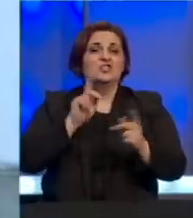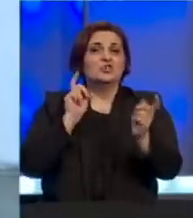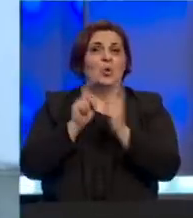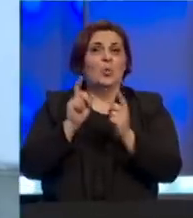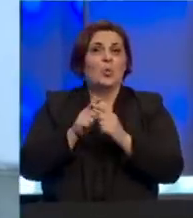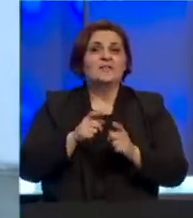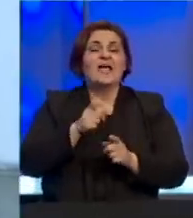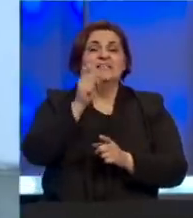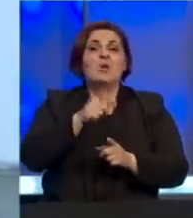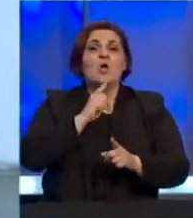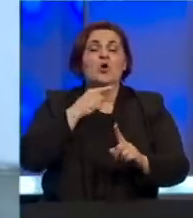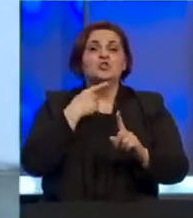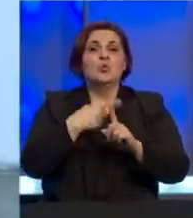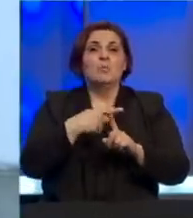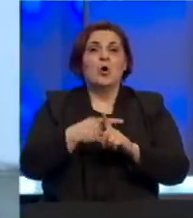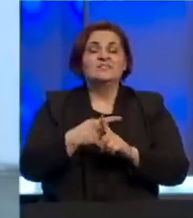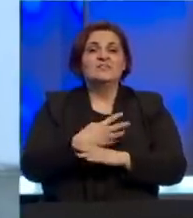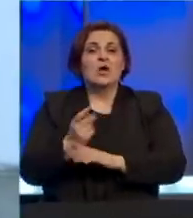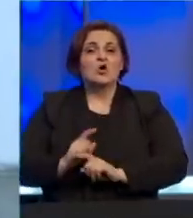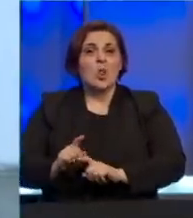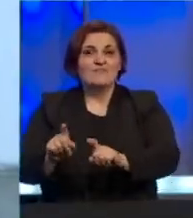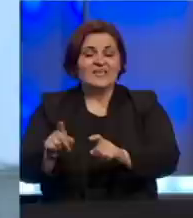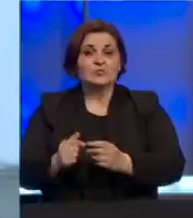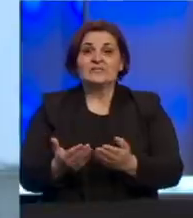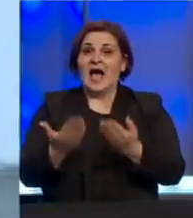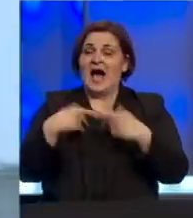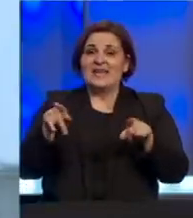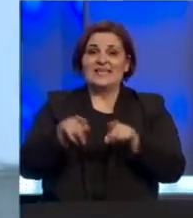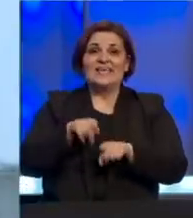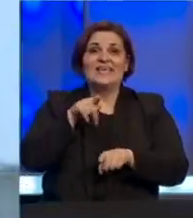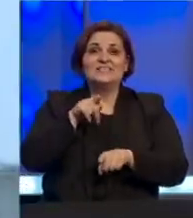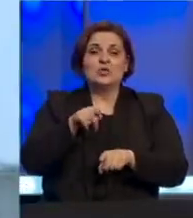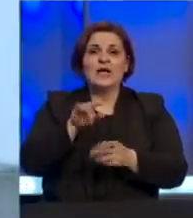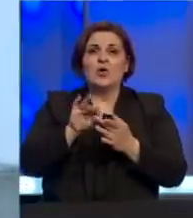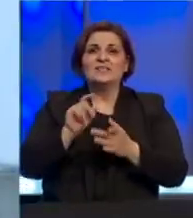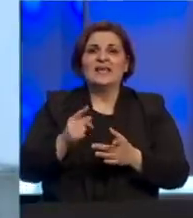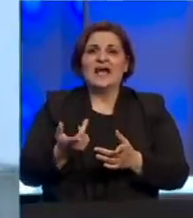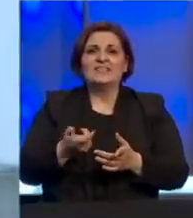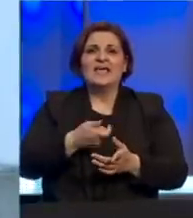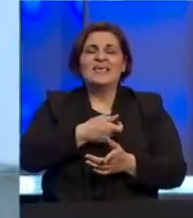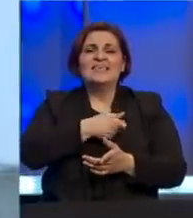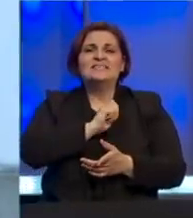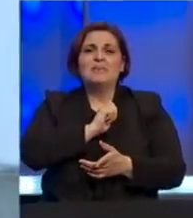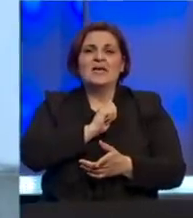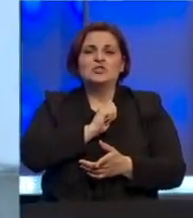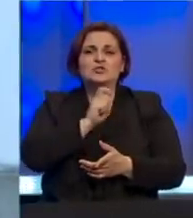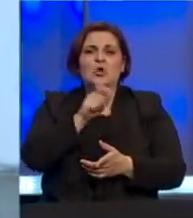osobama koji su pozitivne na prisutu virusa korona. Ali također radit će se i testiranje inspektorata, odnosno